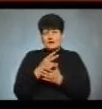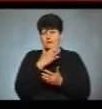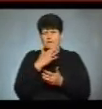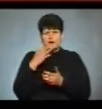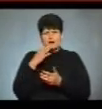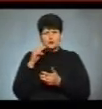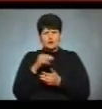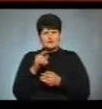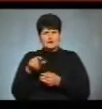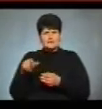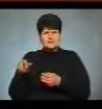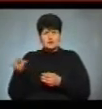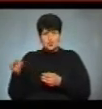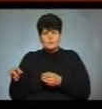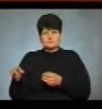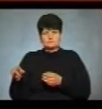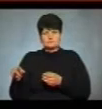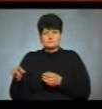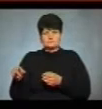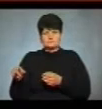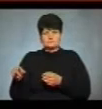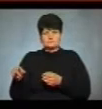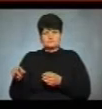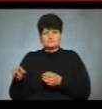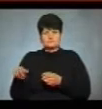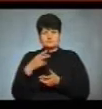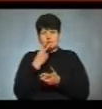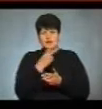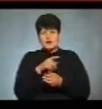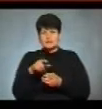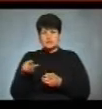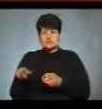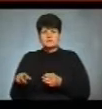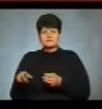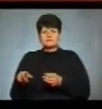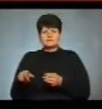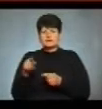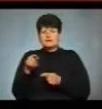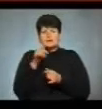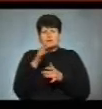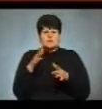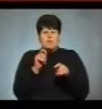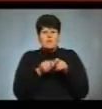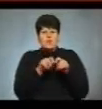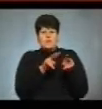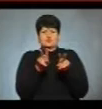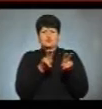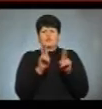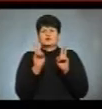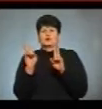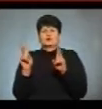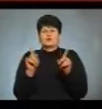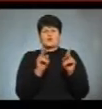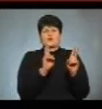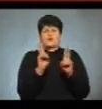глядачів, і там неможливо проконтролювати, хто саме кого